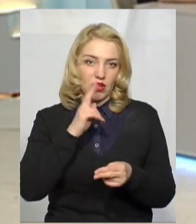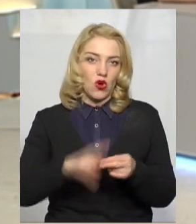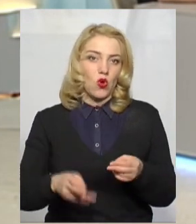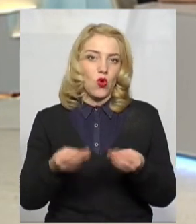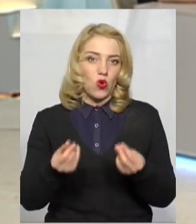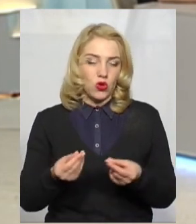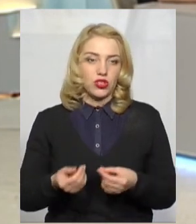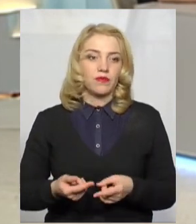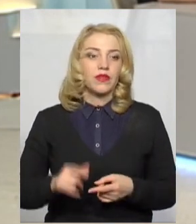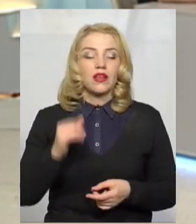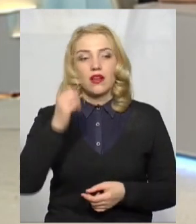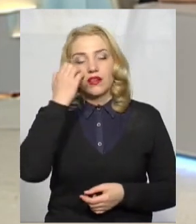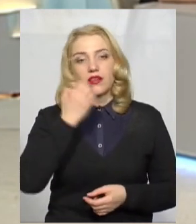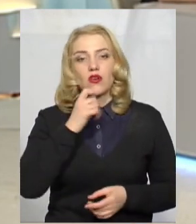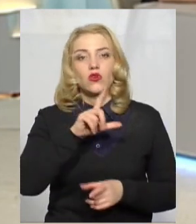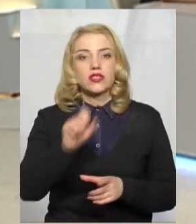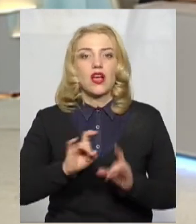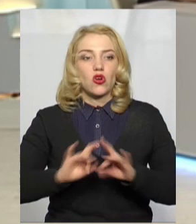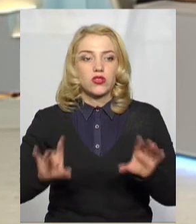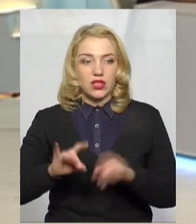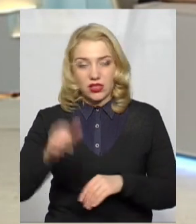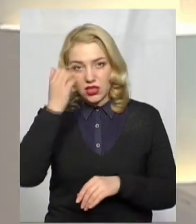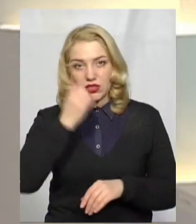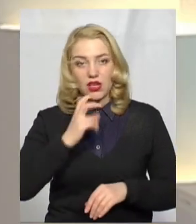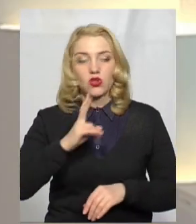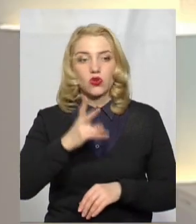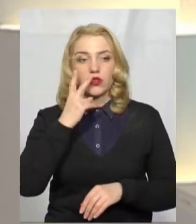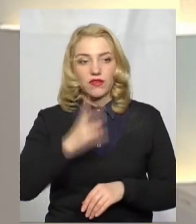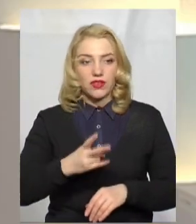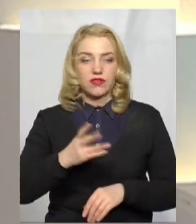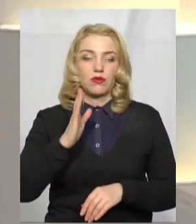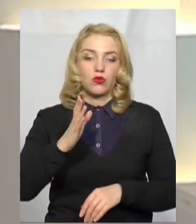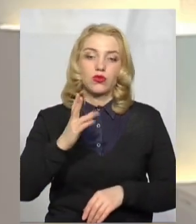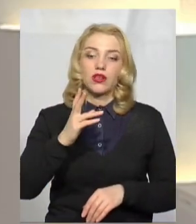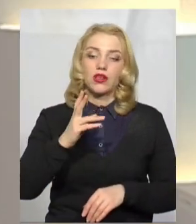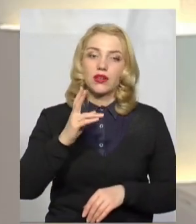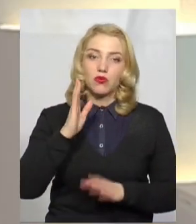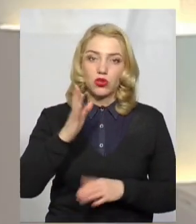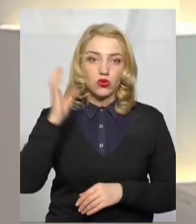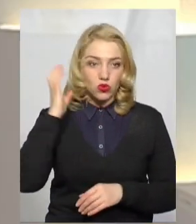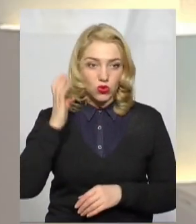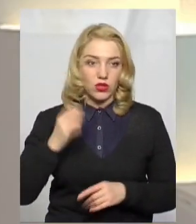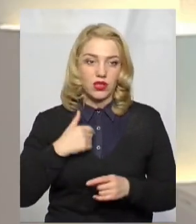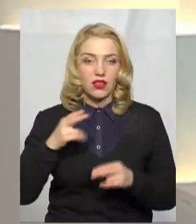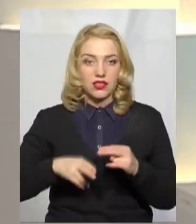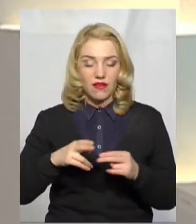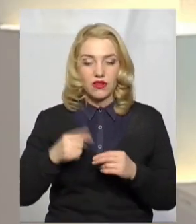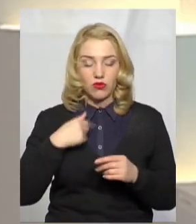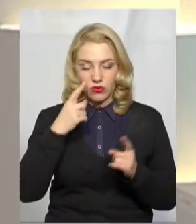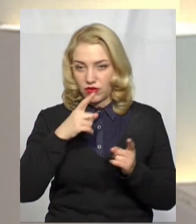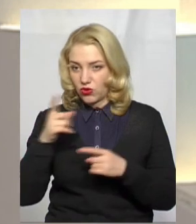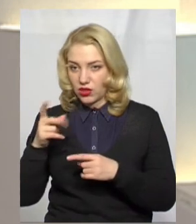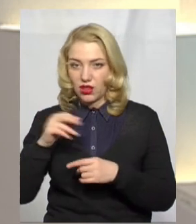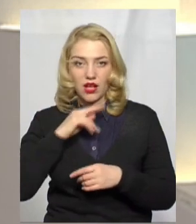Я вам дякую, пане Валентине, за роз'яснення. Дякую всім, хто нас дивився і буде слухати. Ми вже на завершення дещо відволіклись на застереження